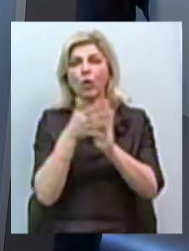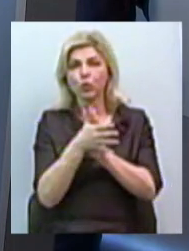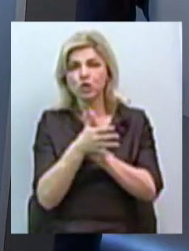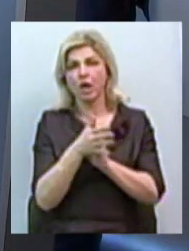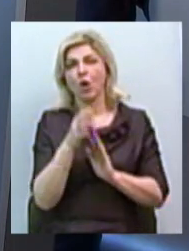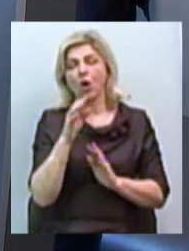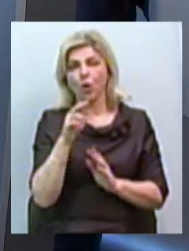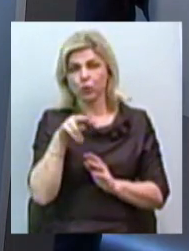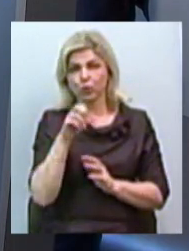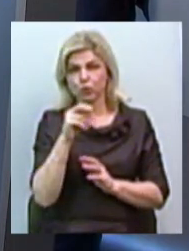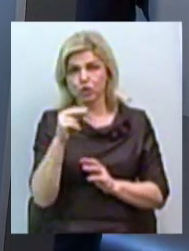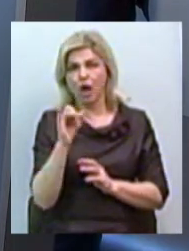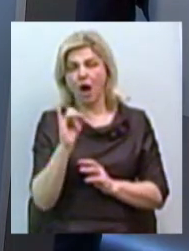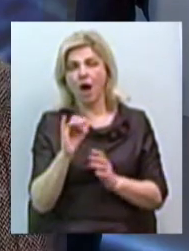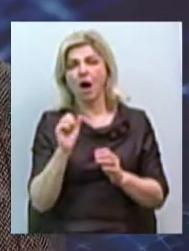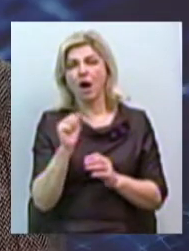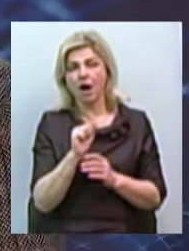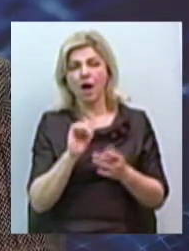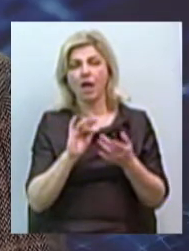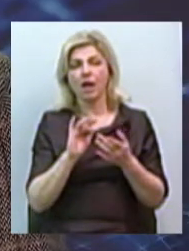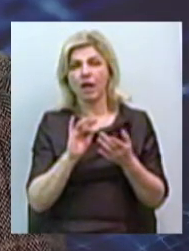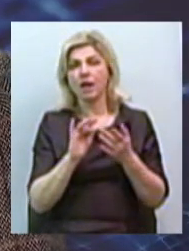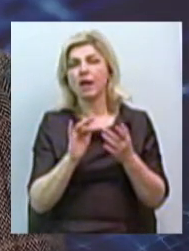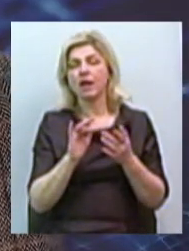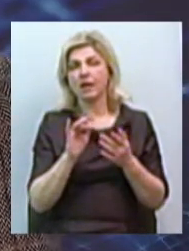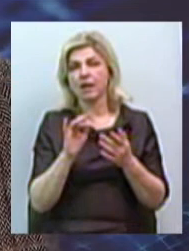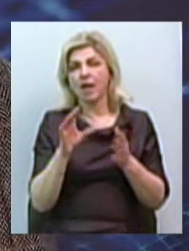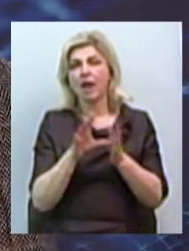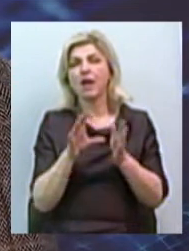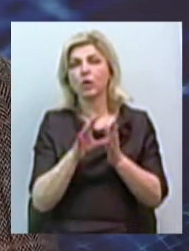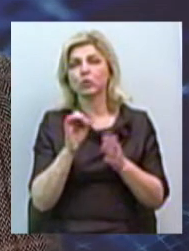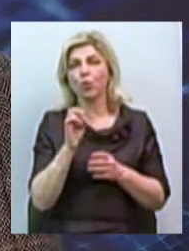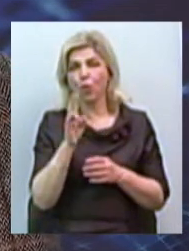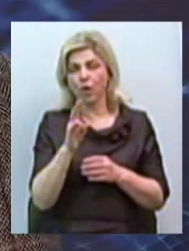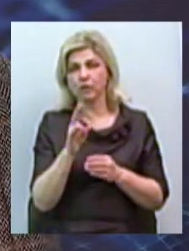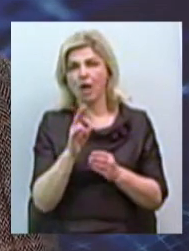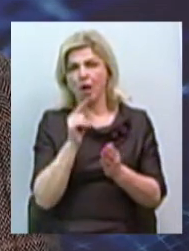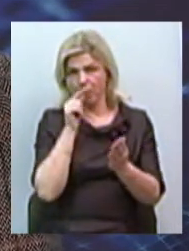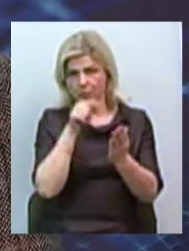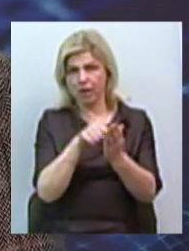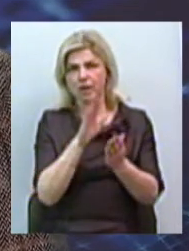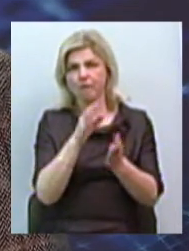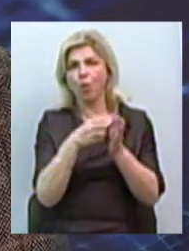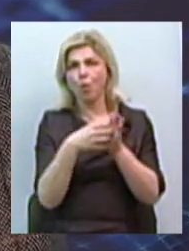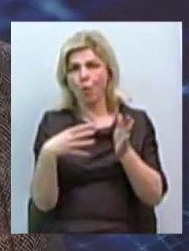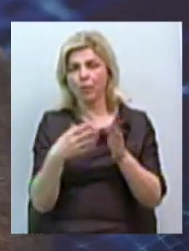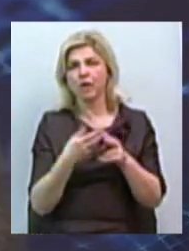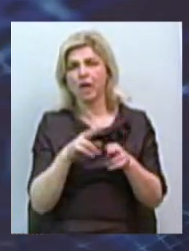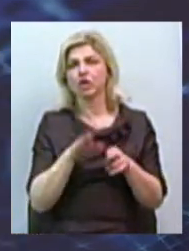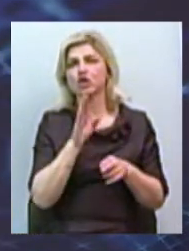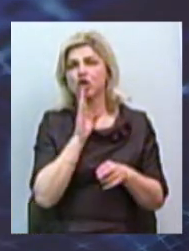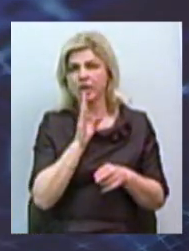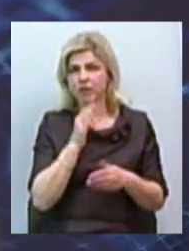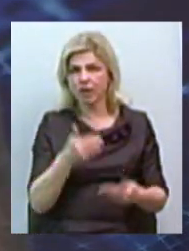непосредственно электрод с радиоактивным веществом вводится в саму опухоль. Это заболевание женских половых